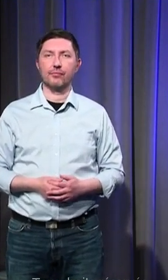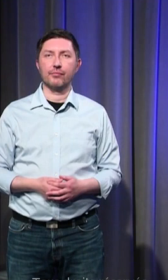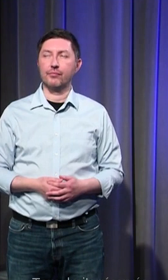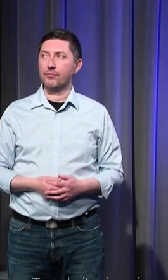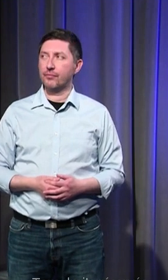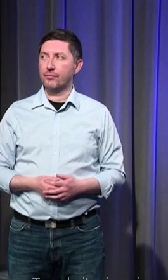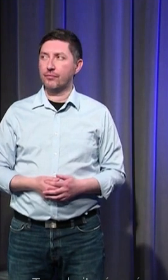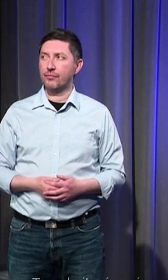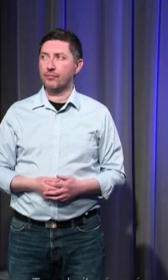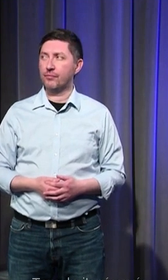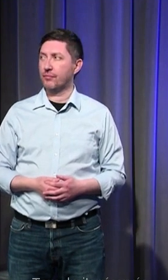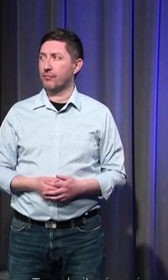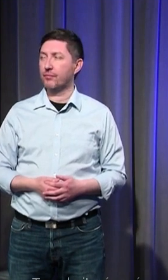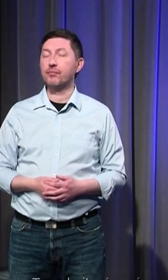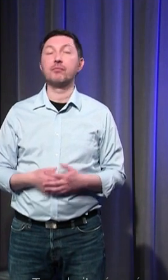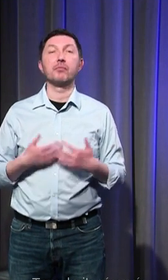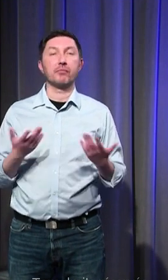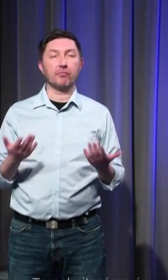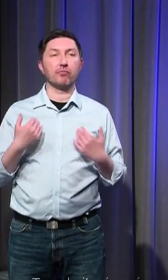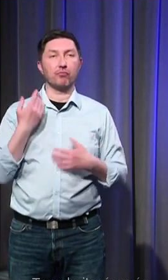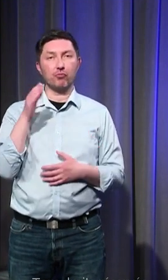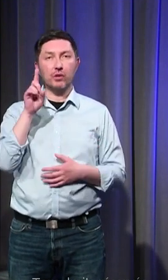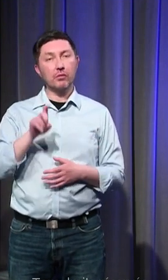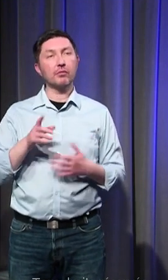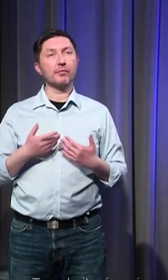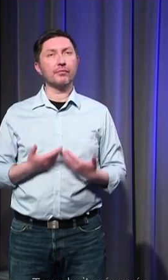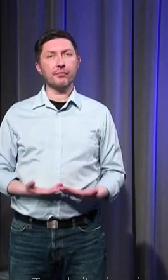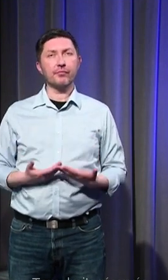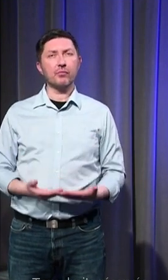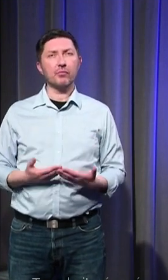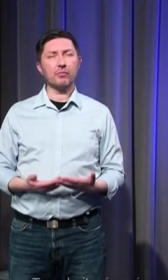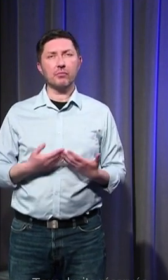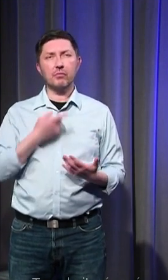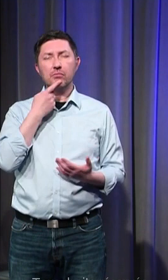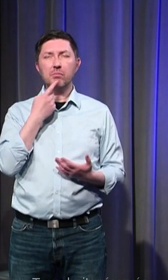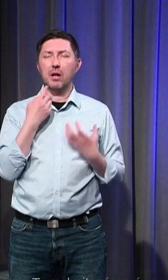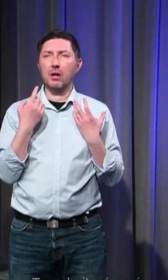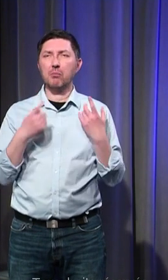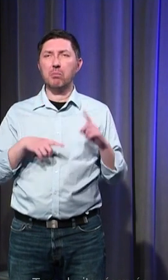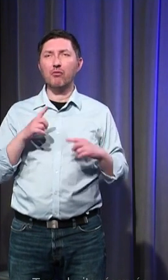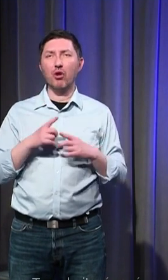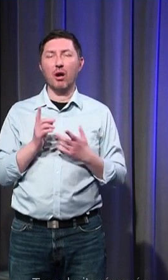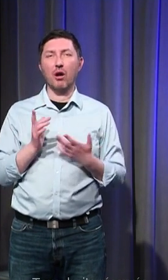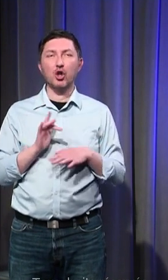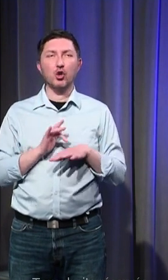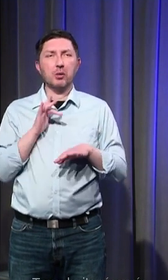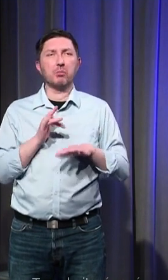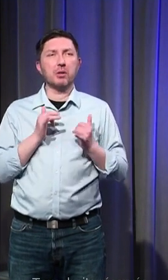Merci Ma question c'était aujourd'hui on parle des fois d'hypersensibilité